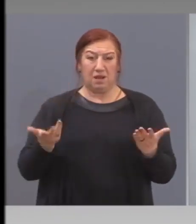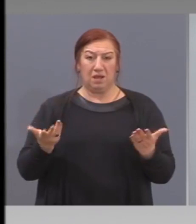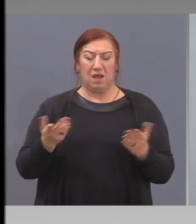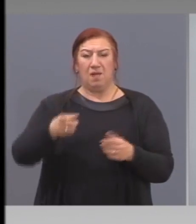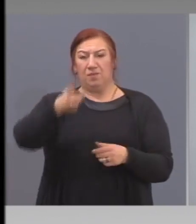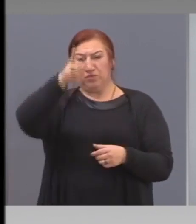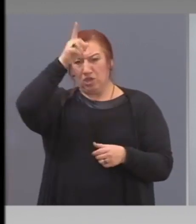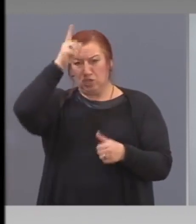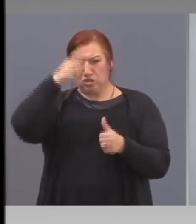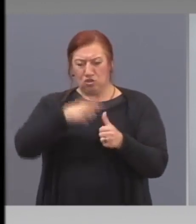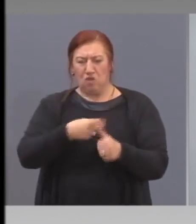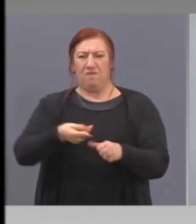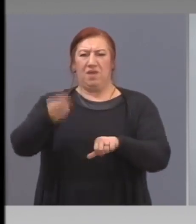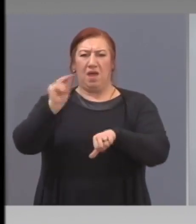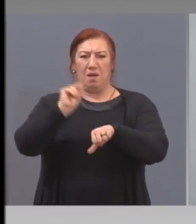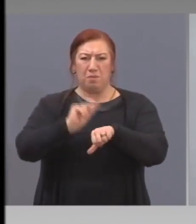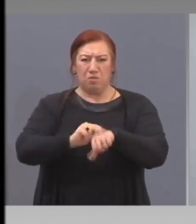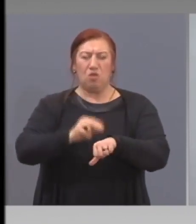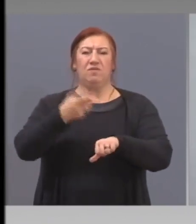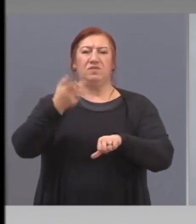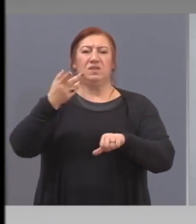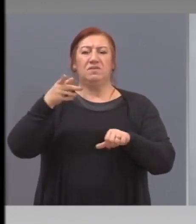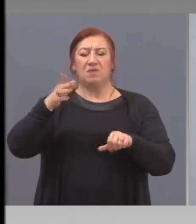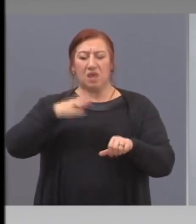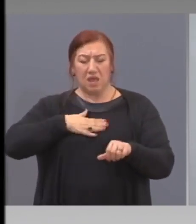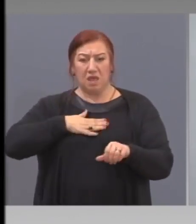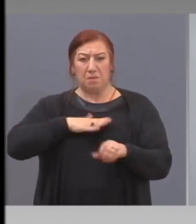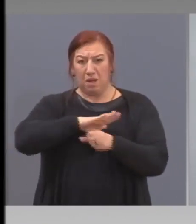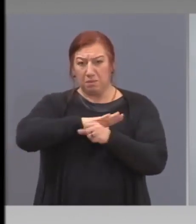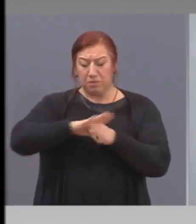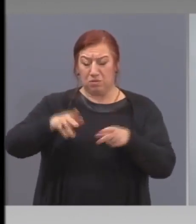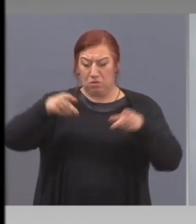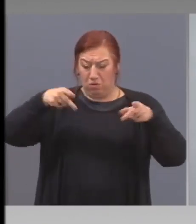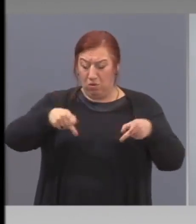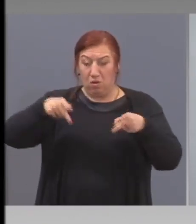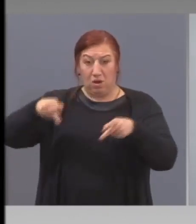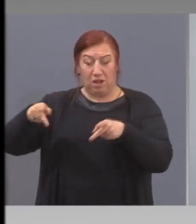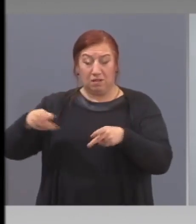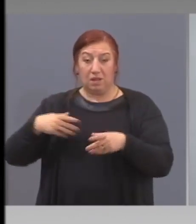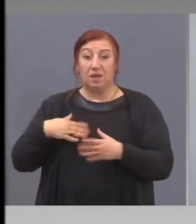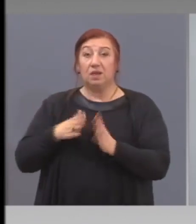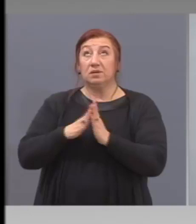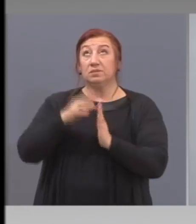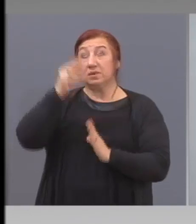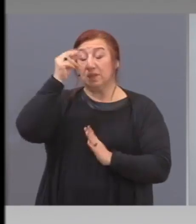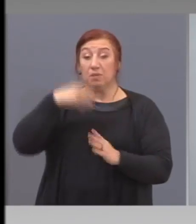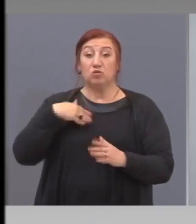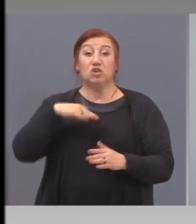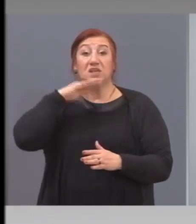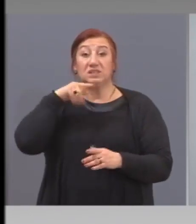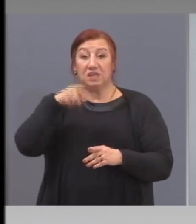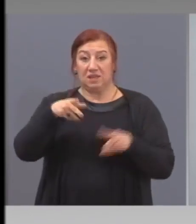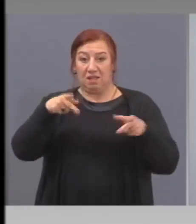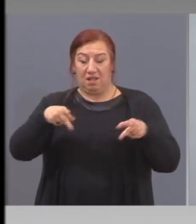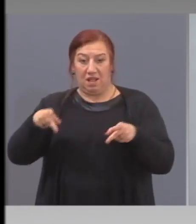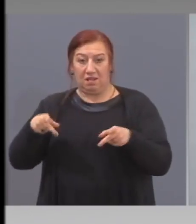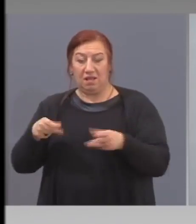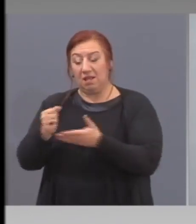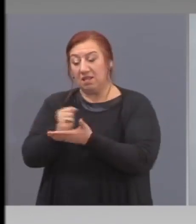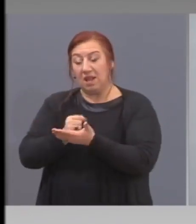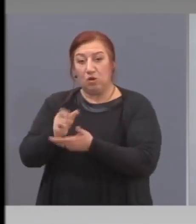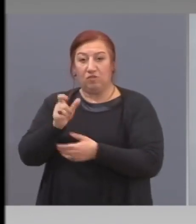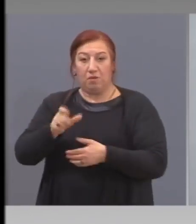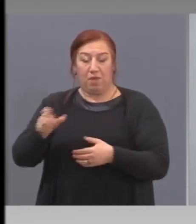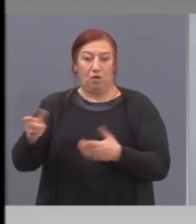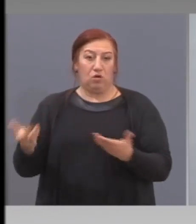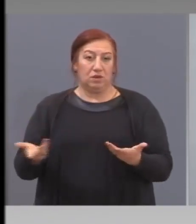Софийската, Пловдийската зала са заредени с легала. Не дай Боже да се стига до такава пандемия. Защо се здава такава